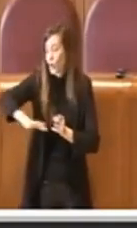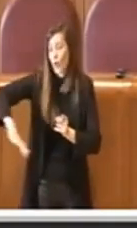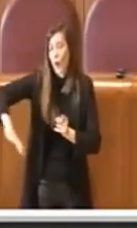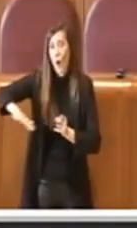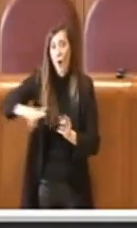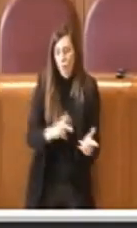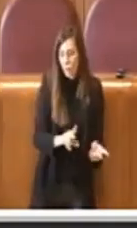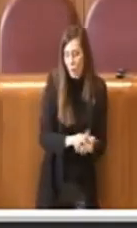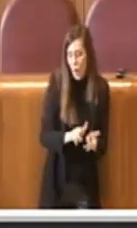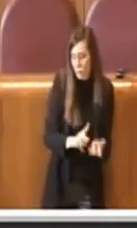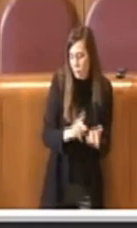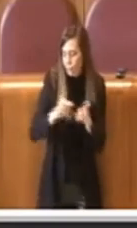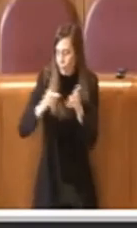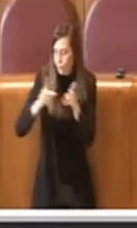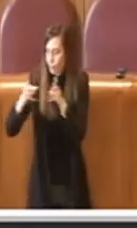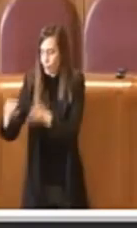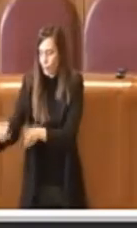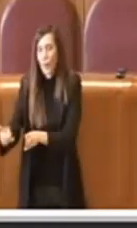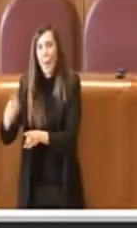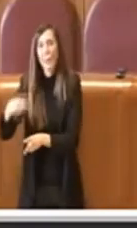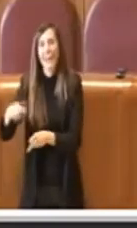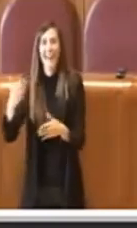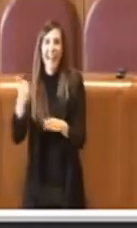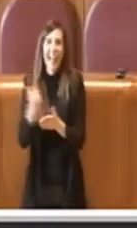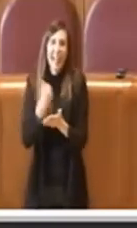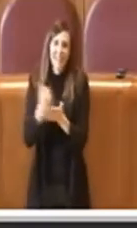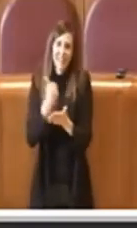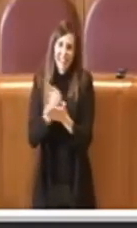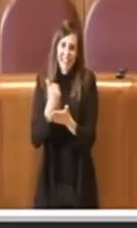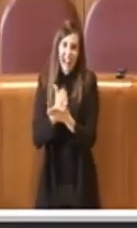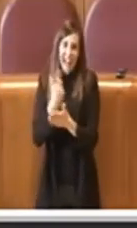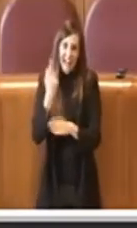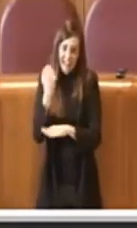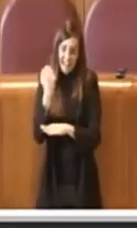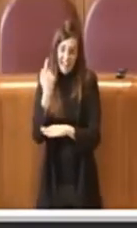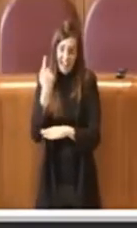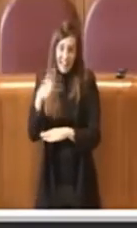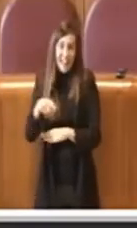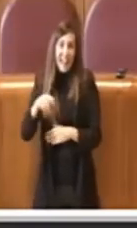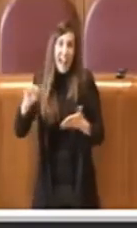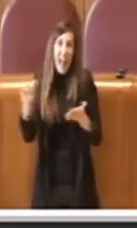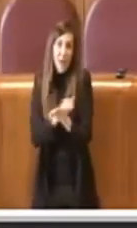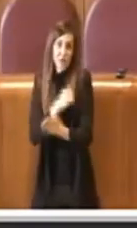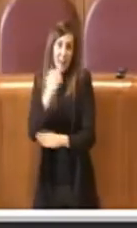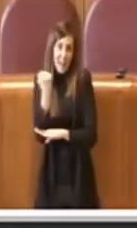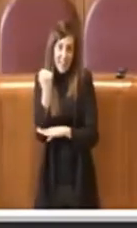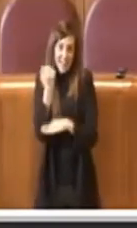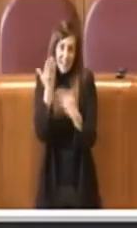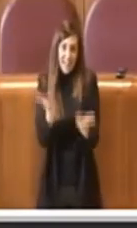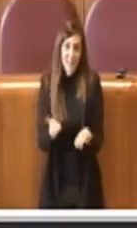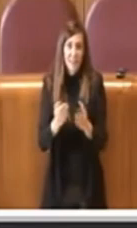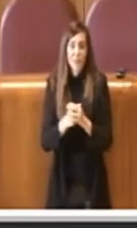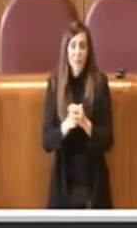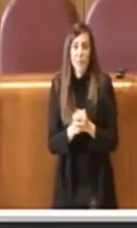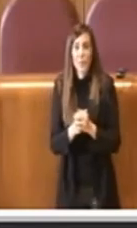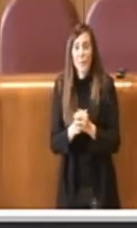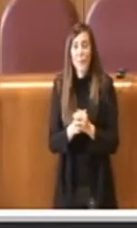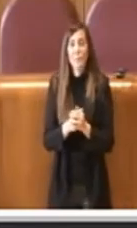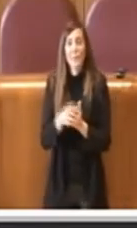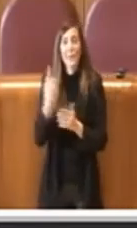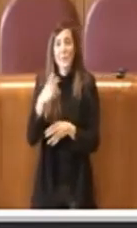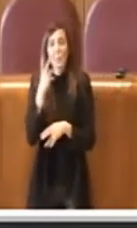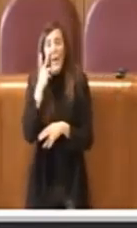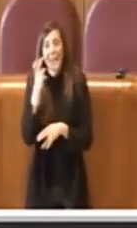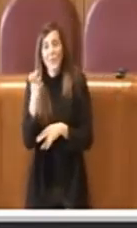proprio per evitare di togliere in qualche modo il servizio anche lì. Poi per quanto